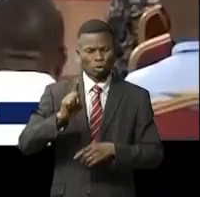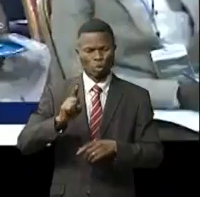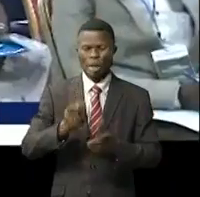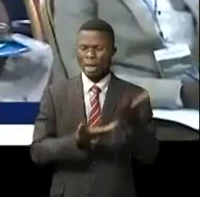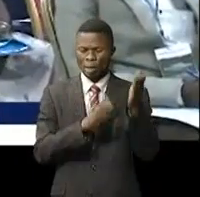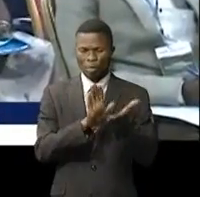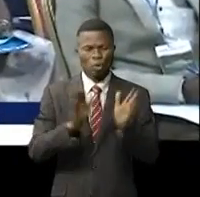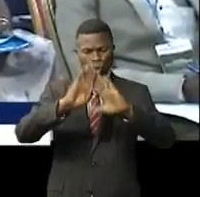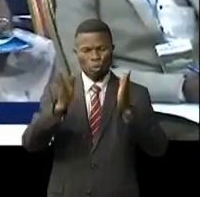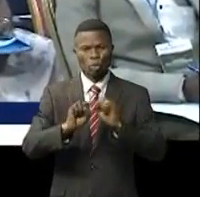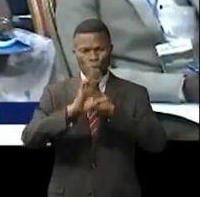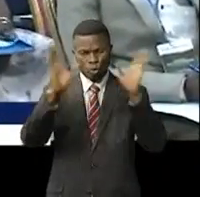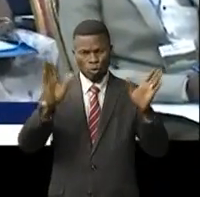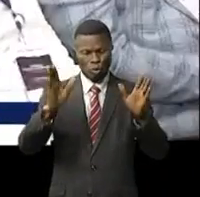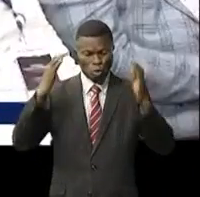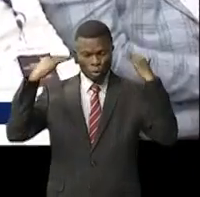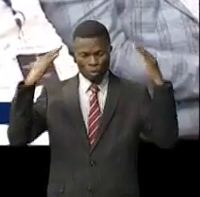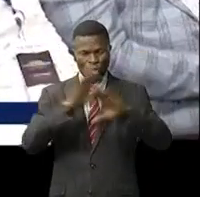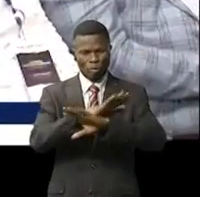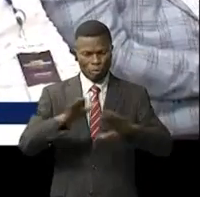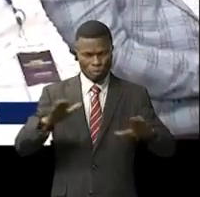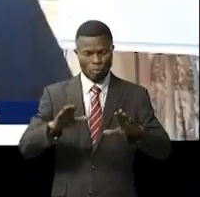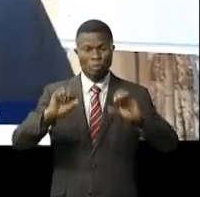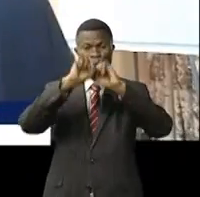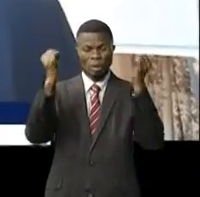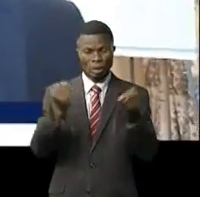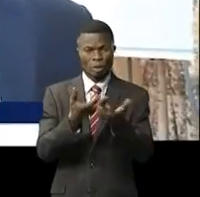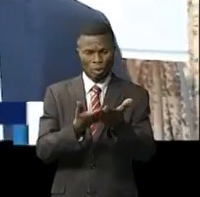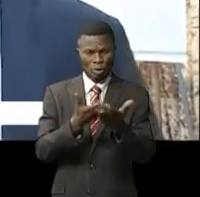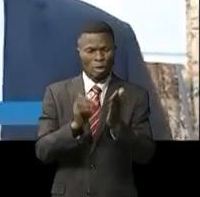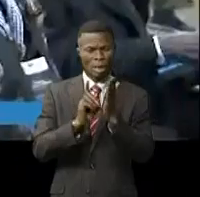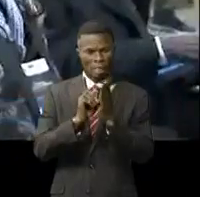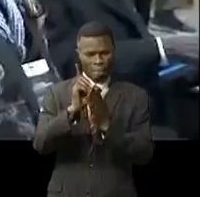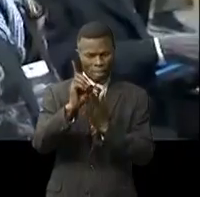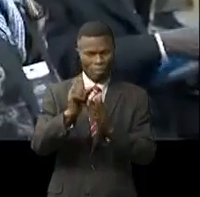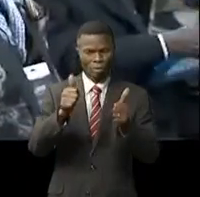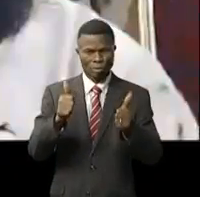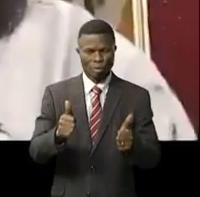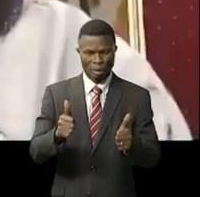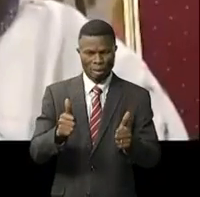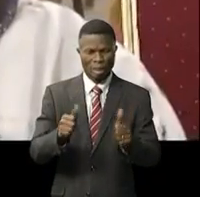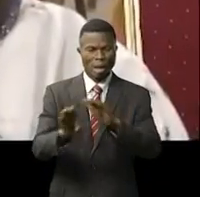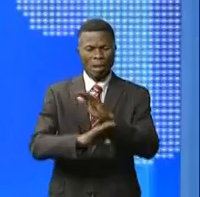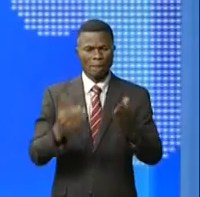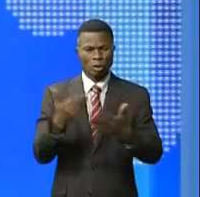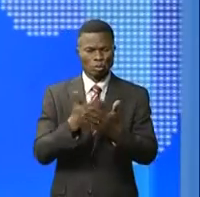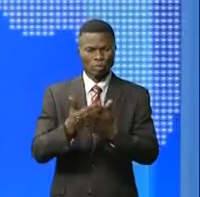tout est clair il n a plus de zones d'ombre la socoda va désormais évoluer sur des nouvelles bases